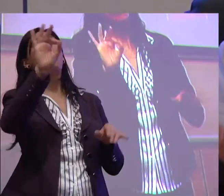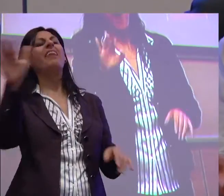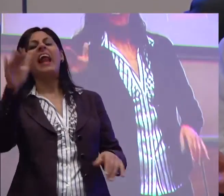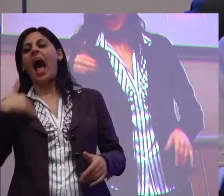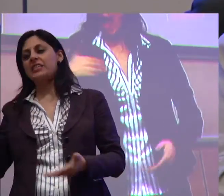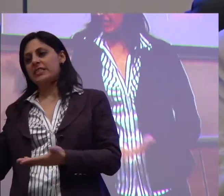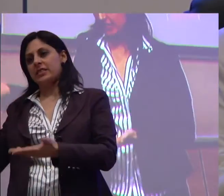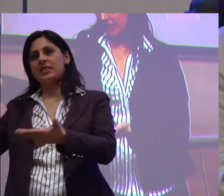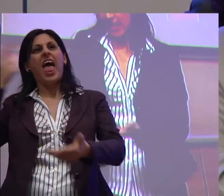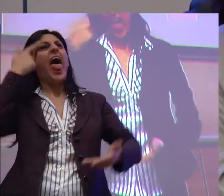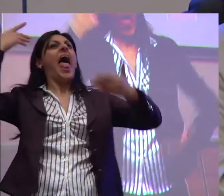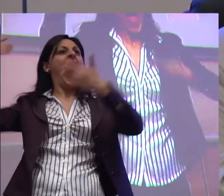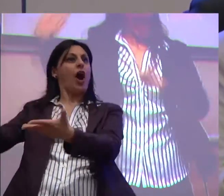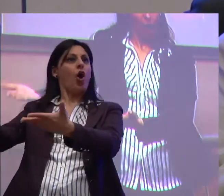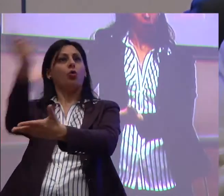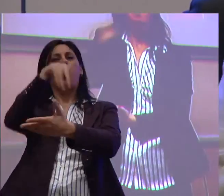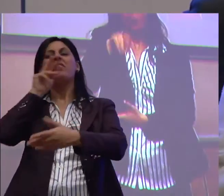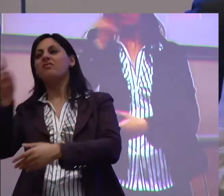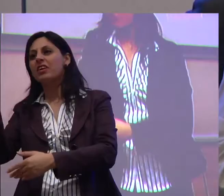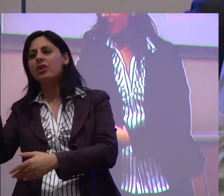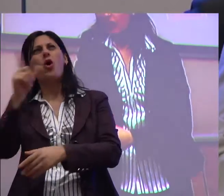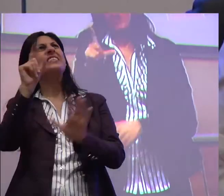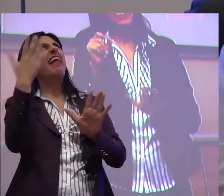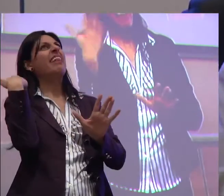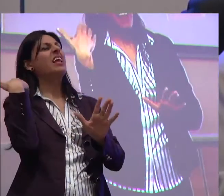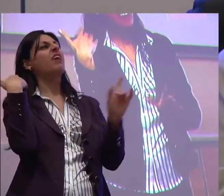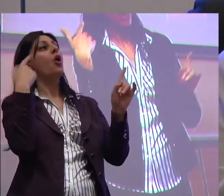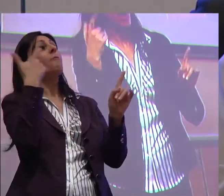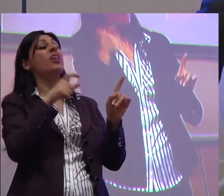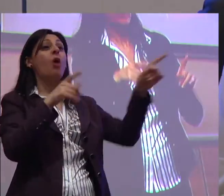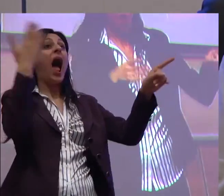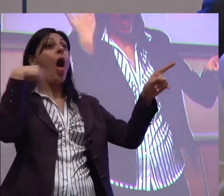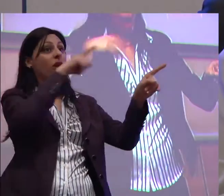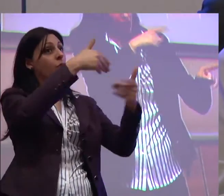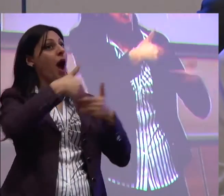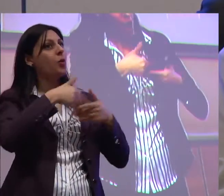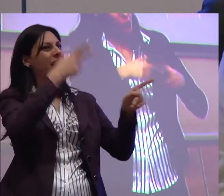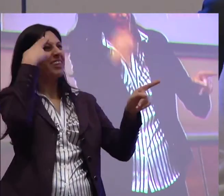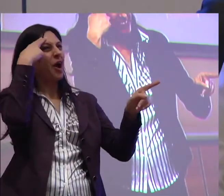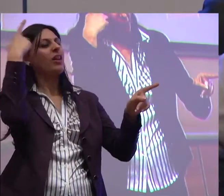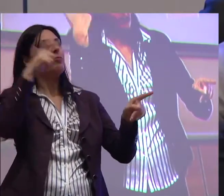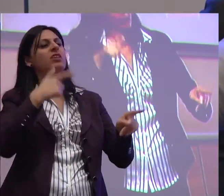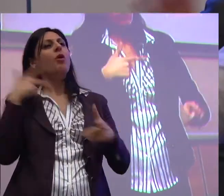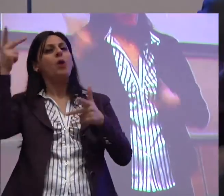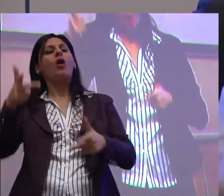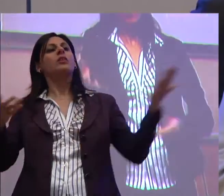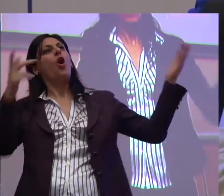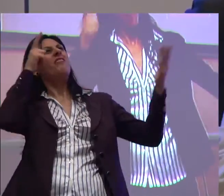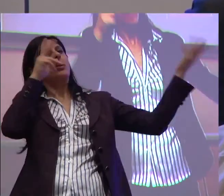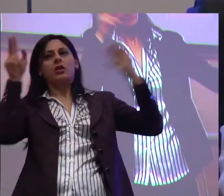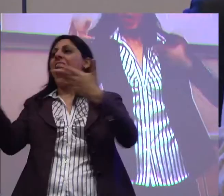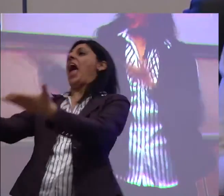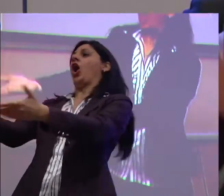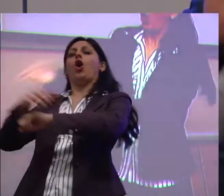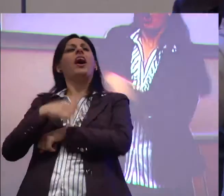ragazzi, li faremo vedere a 70, perché tu ci aiutavi a quell'epoca, ecco perché l'ho detto. Grazie